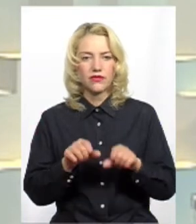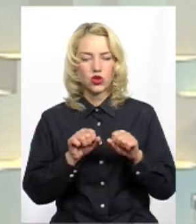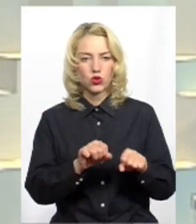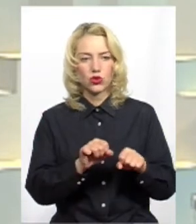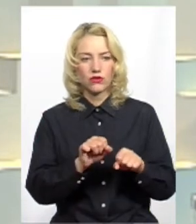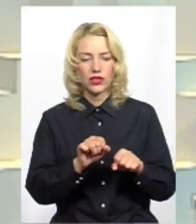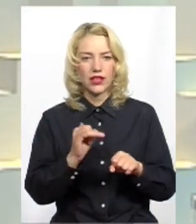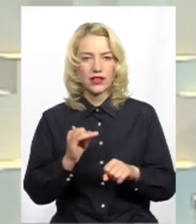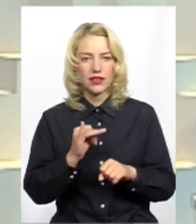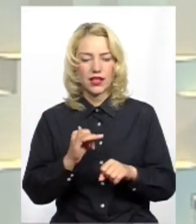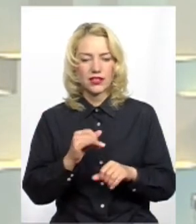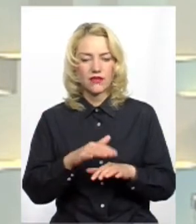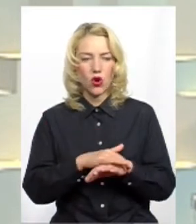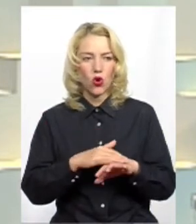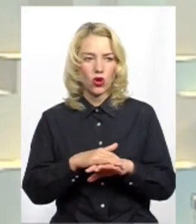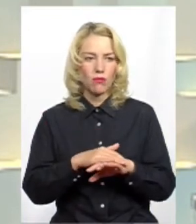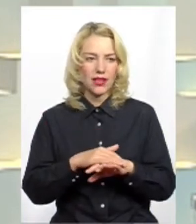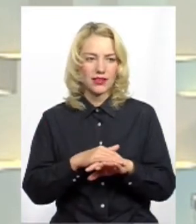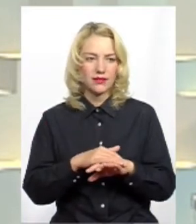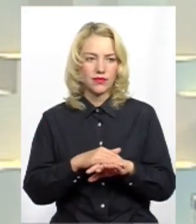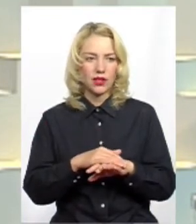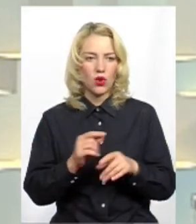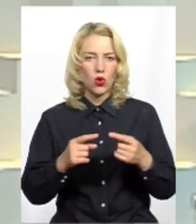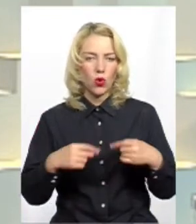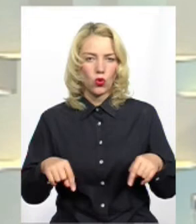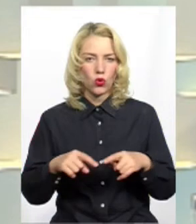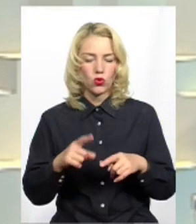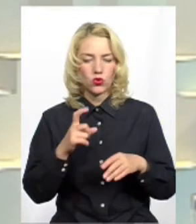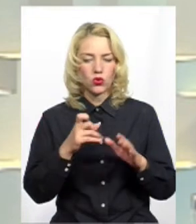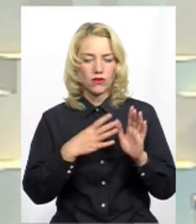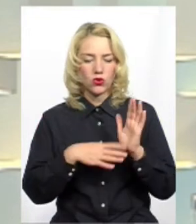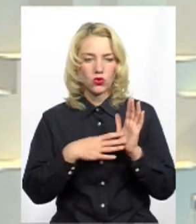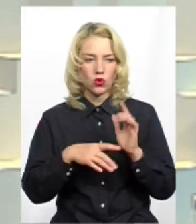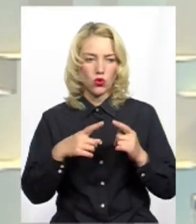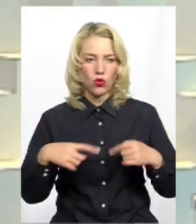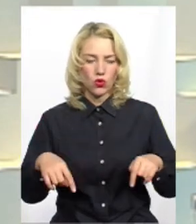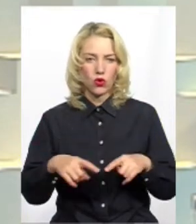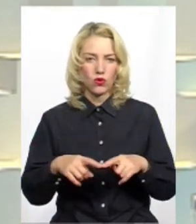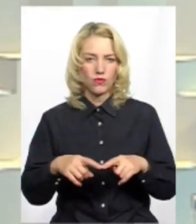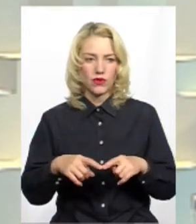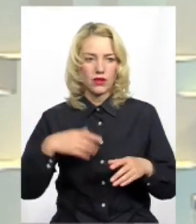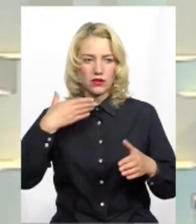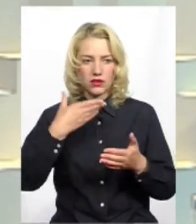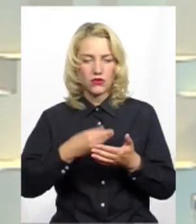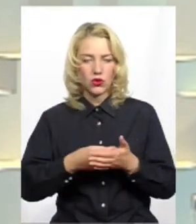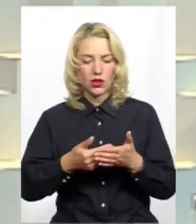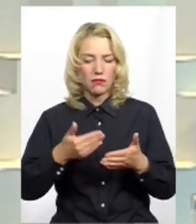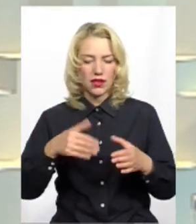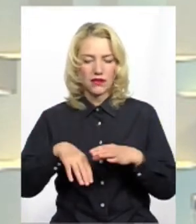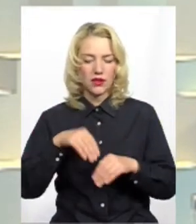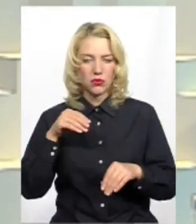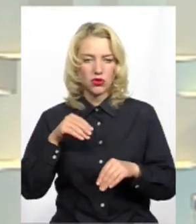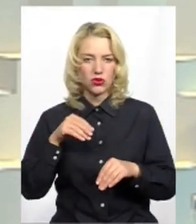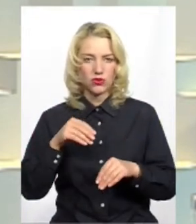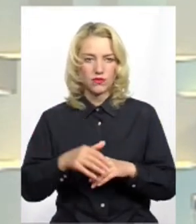інтересів громади, округу, 190-го округу. Зі своєю передвиборчою